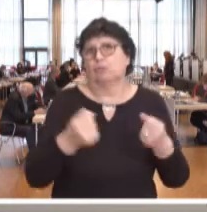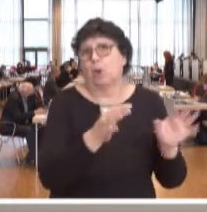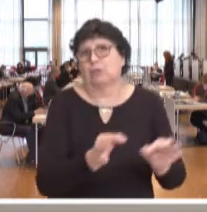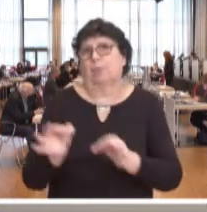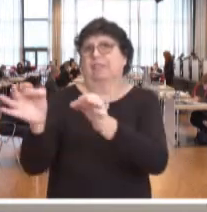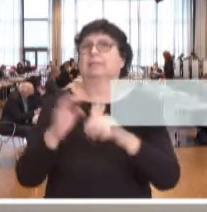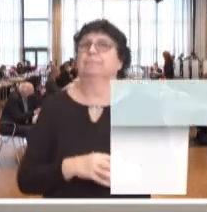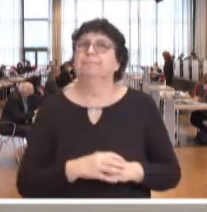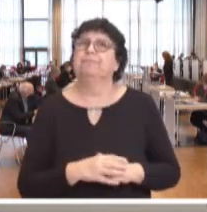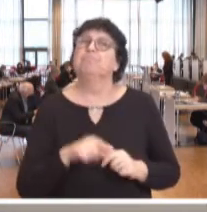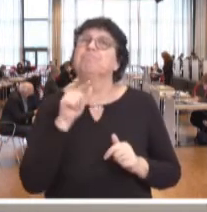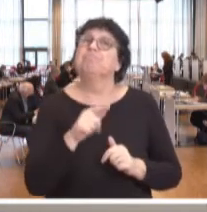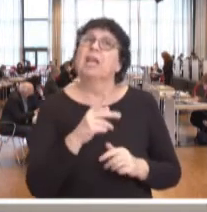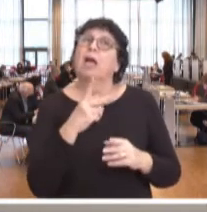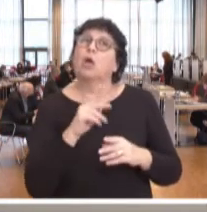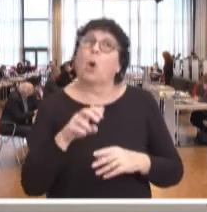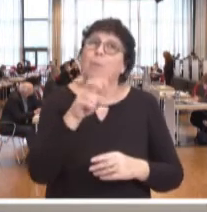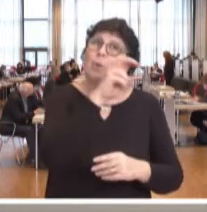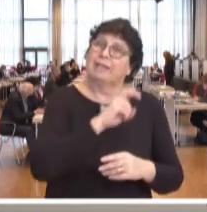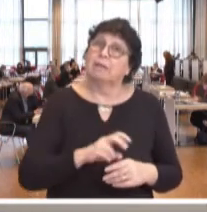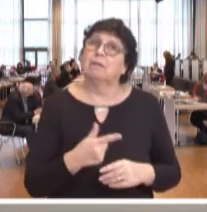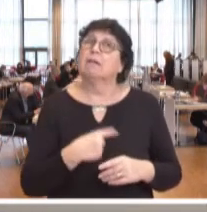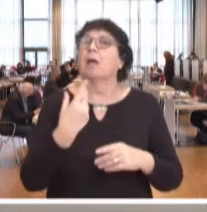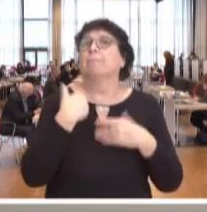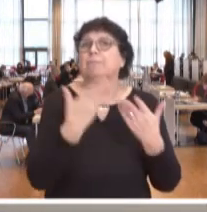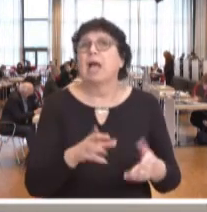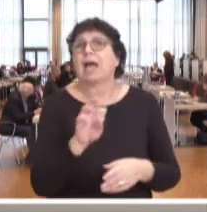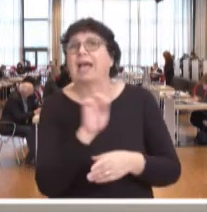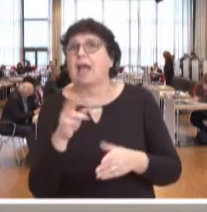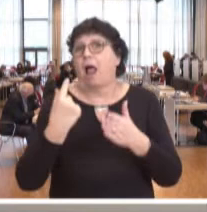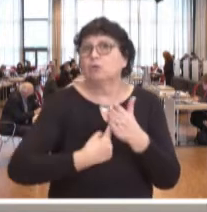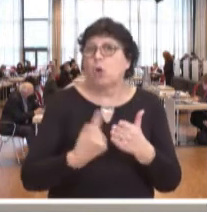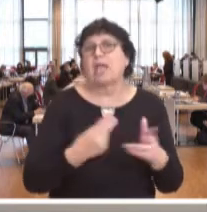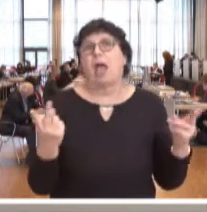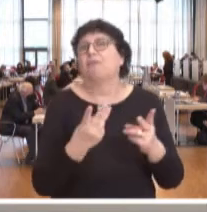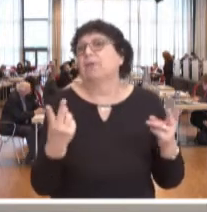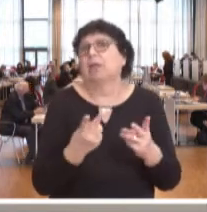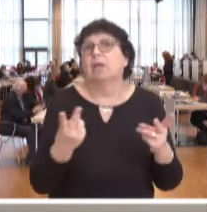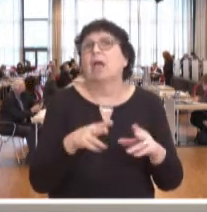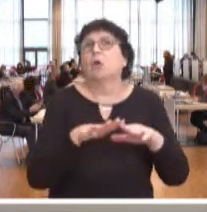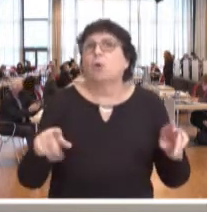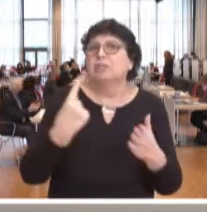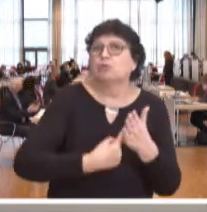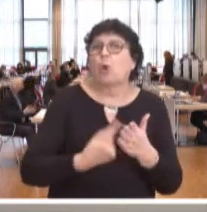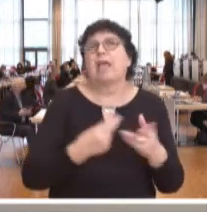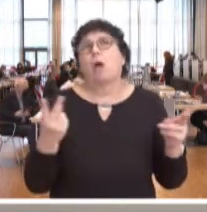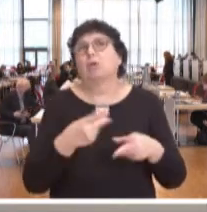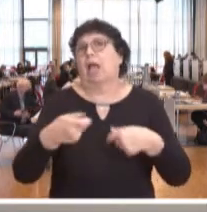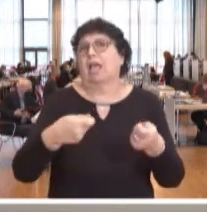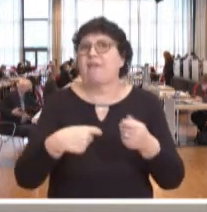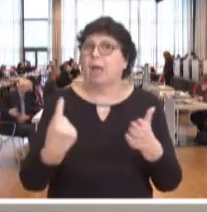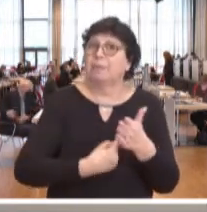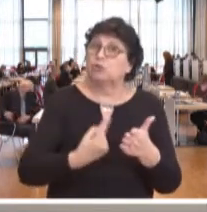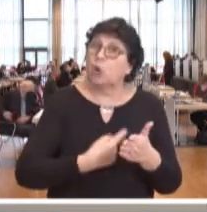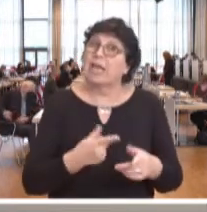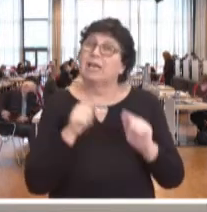überwiesen. Die Kommunen erheben Realsteuern wie die Grundsteuer oder die Gewerbesteuer auf der Grundlage von Steuermessbeträgen,